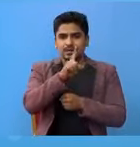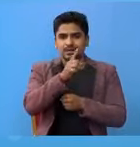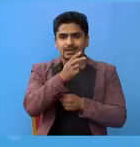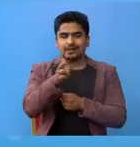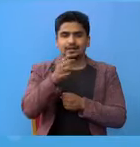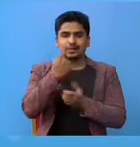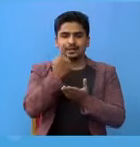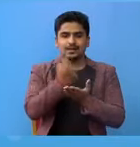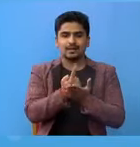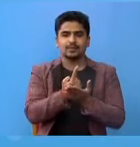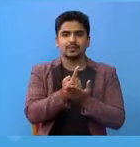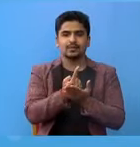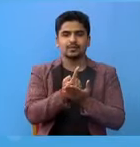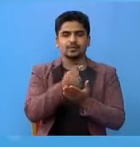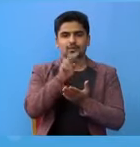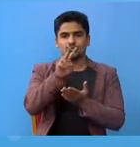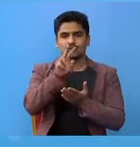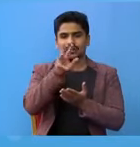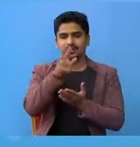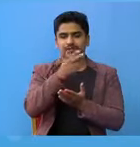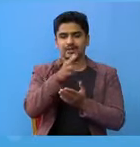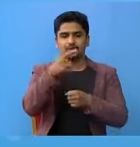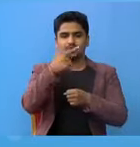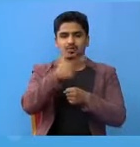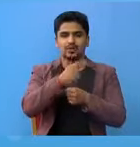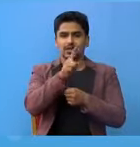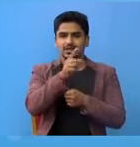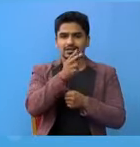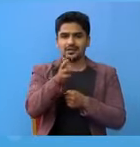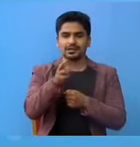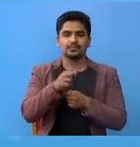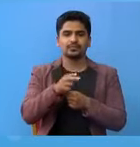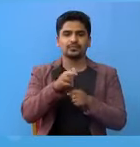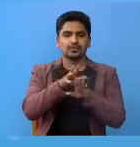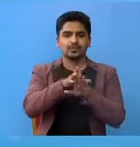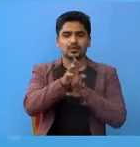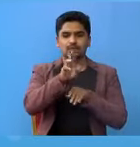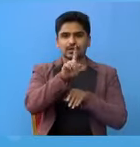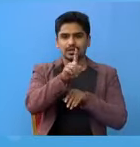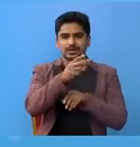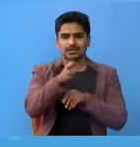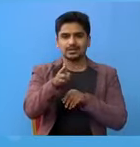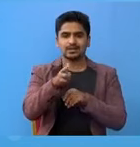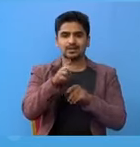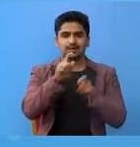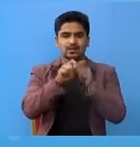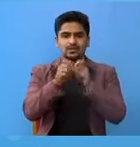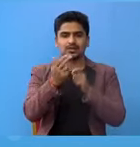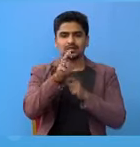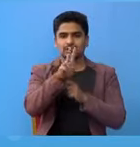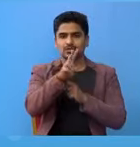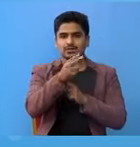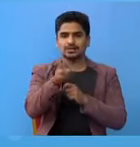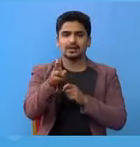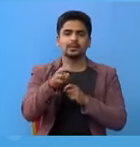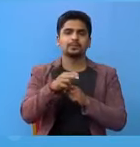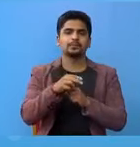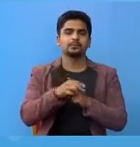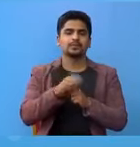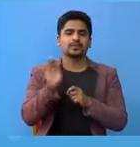जना, काफानु का 39 जना, नुवाकोट का 1 जना, रौता अट का 1 जना, सरलाई का 2 जना,